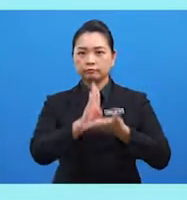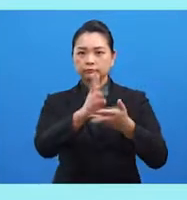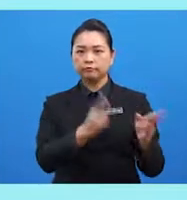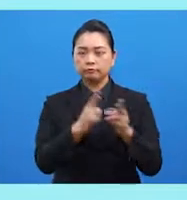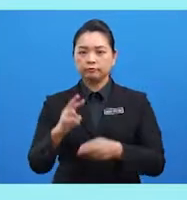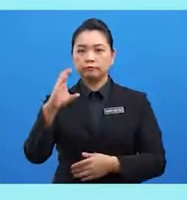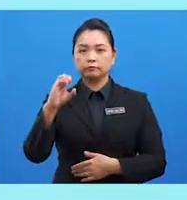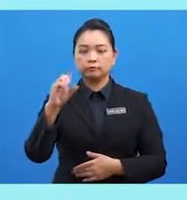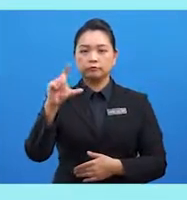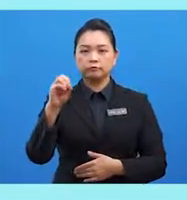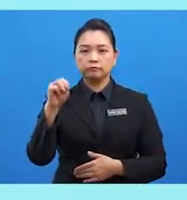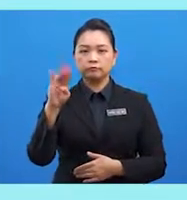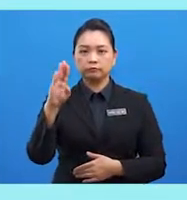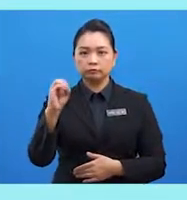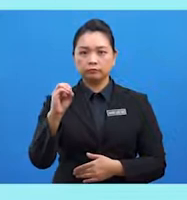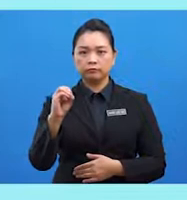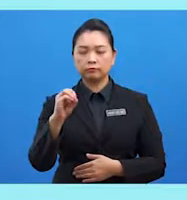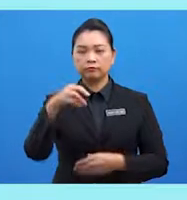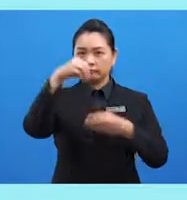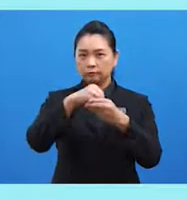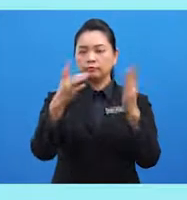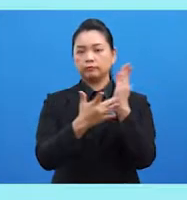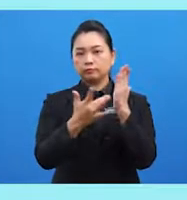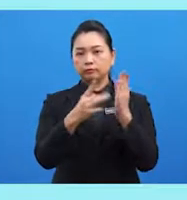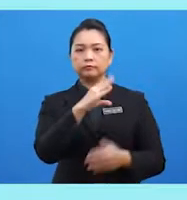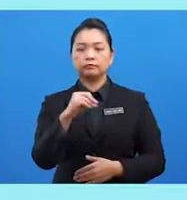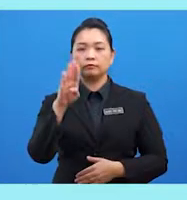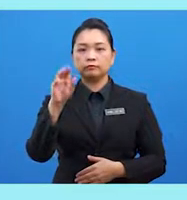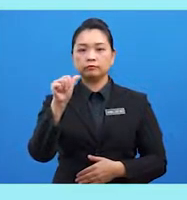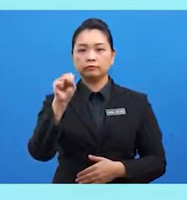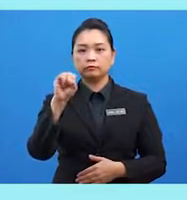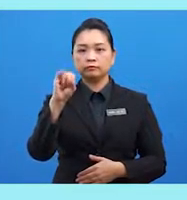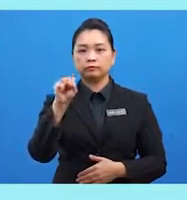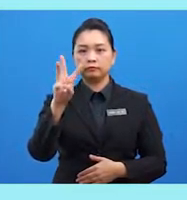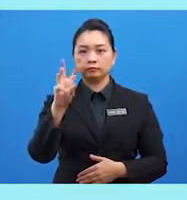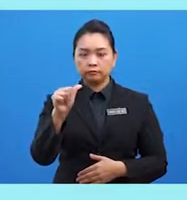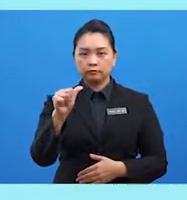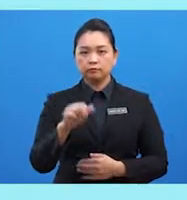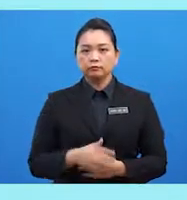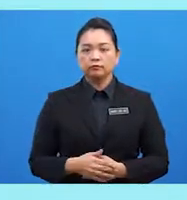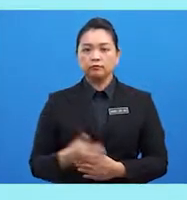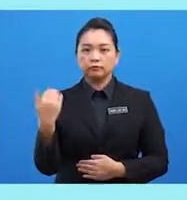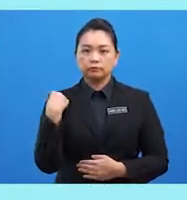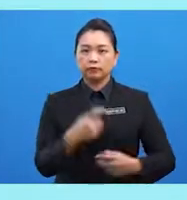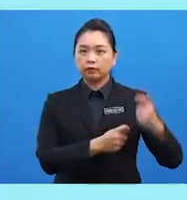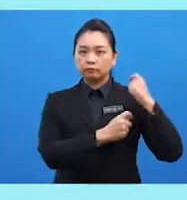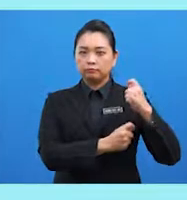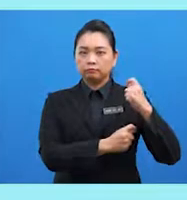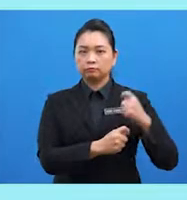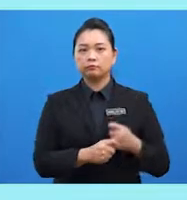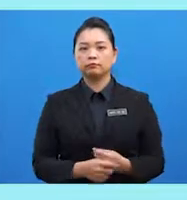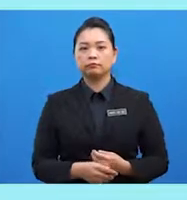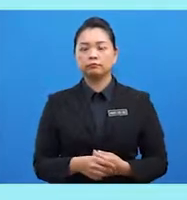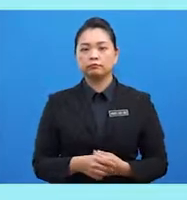Kolombo terutamanya dalam bidang teknik dan beasiswa. Pembabitan tentera Commonwealth semasa